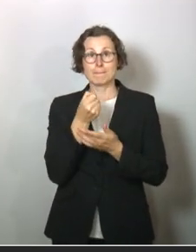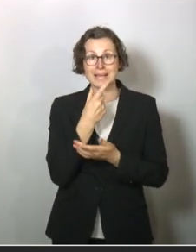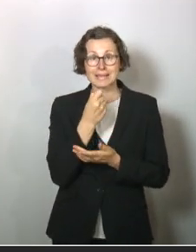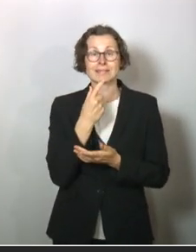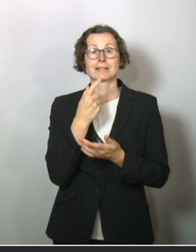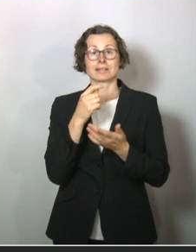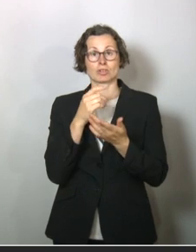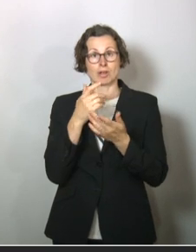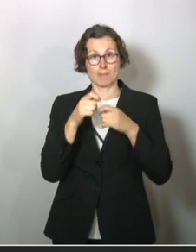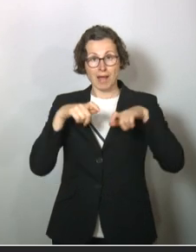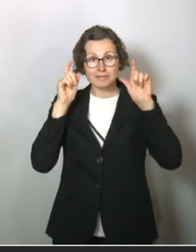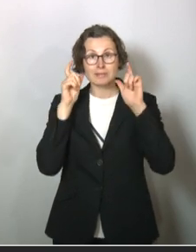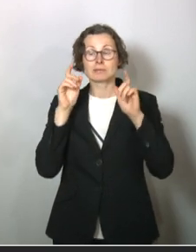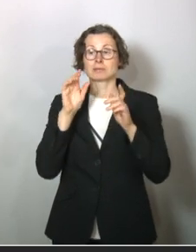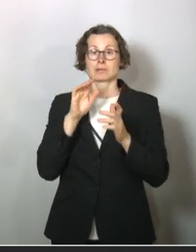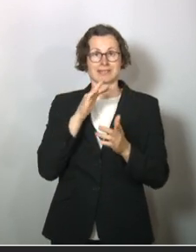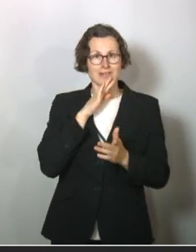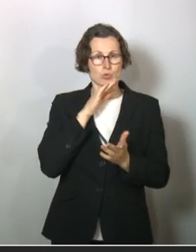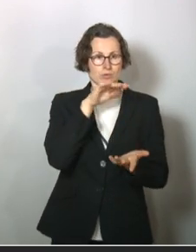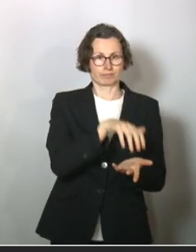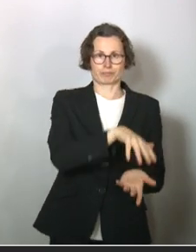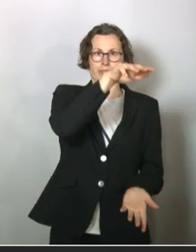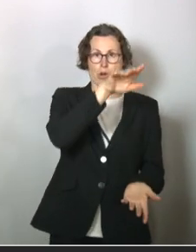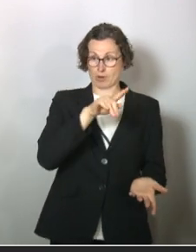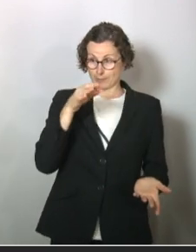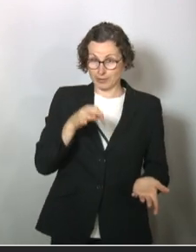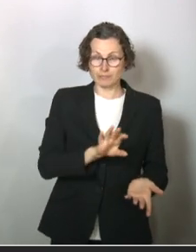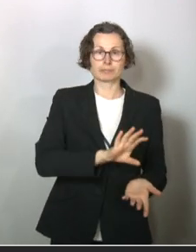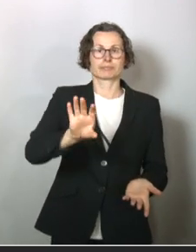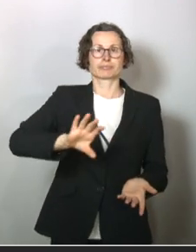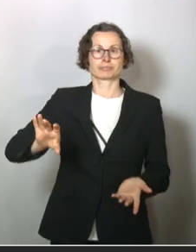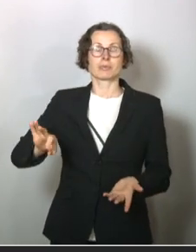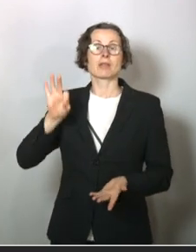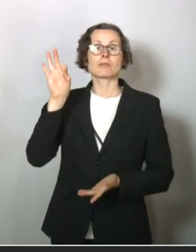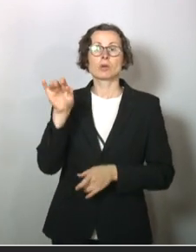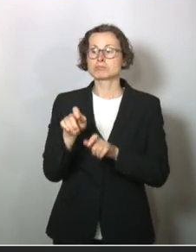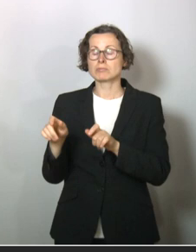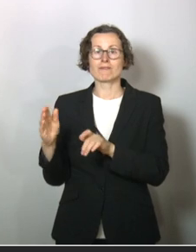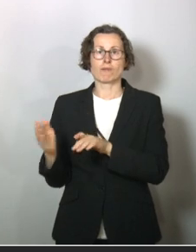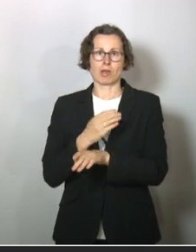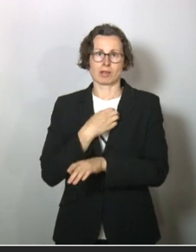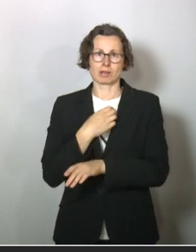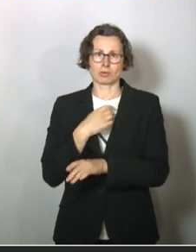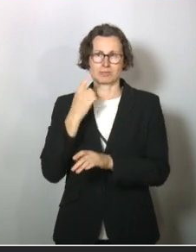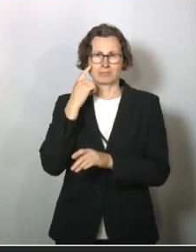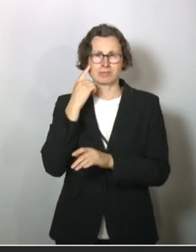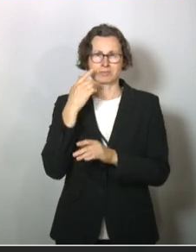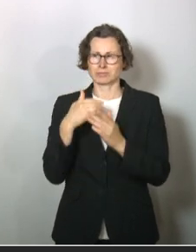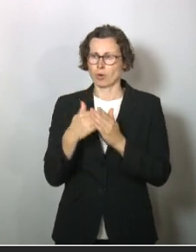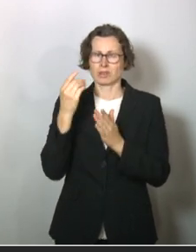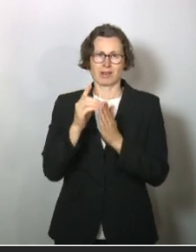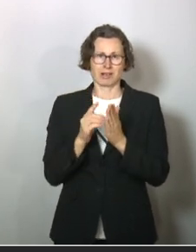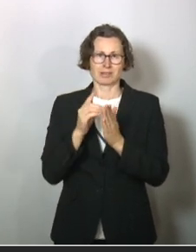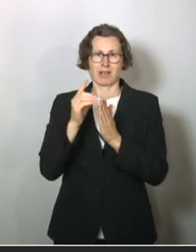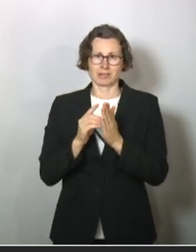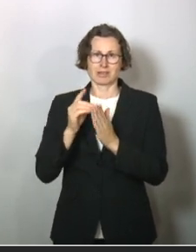Masken zur Verfügung stellen für die Leute, die die spezifischen Vorerkrankungen haben. Da kommt jede Woche, kommt neue Daten dazu, was noch